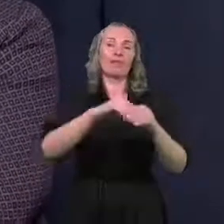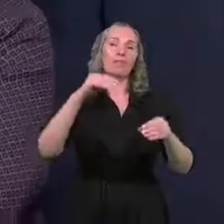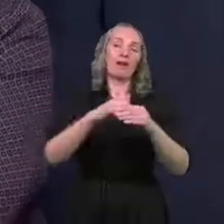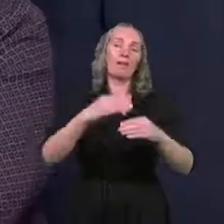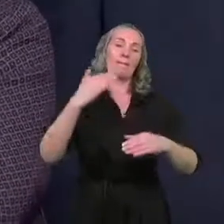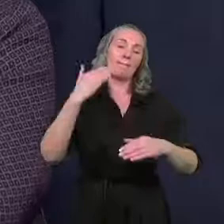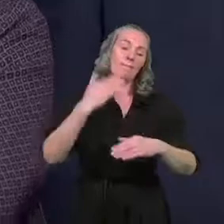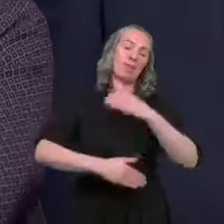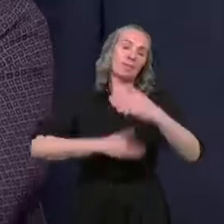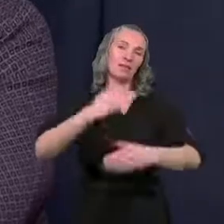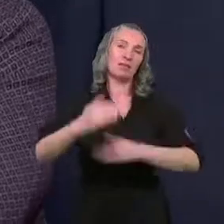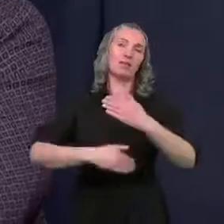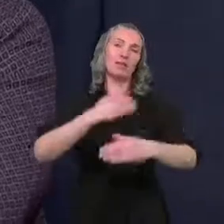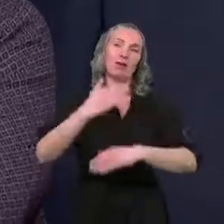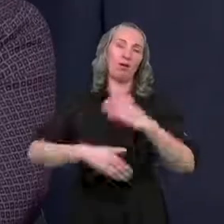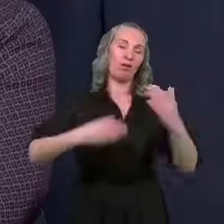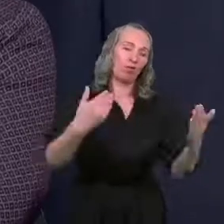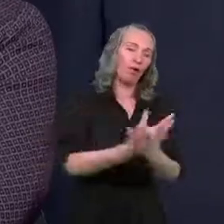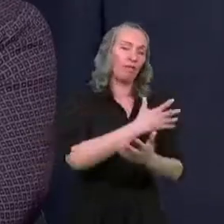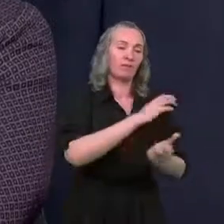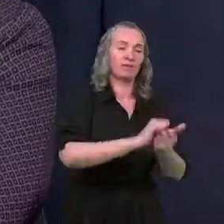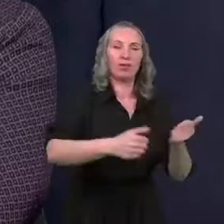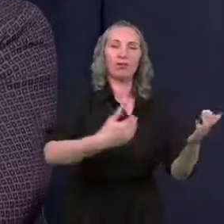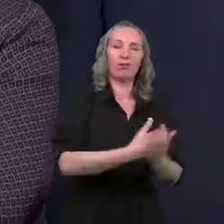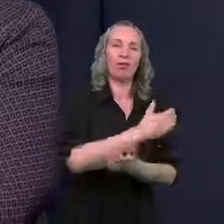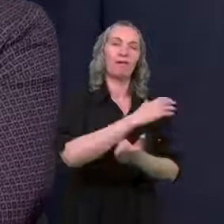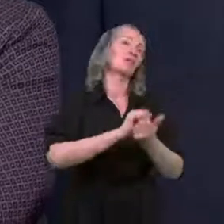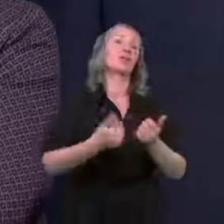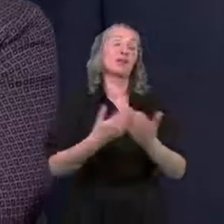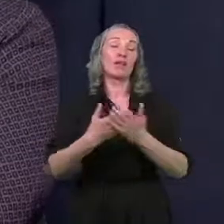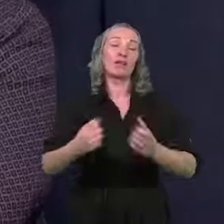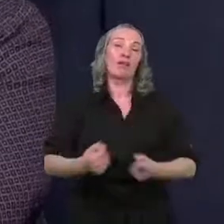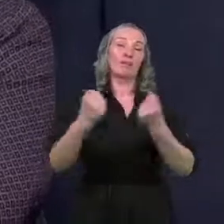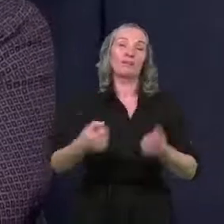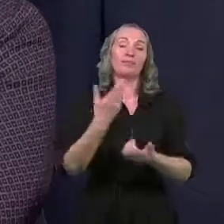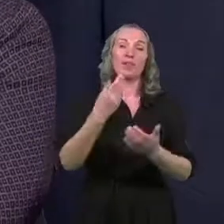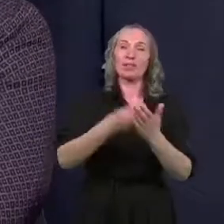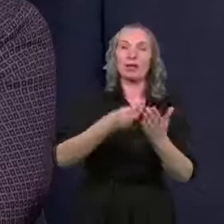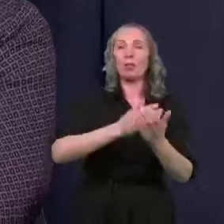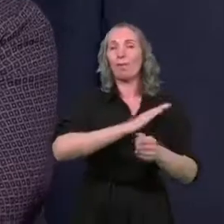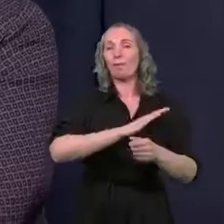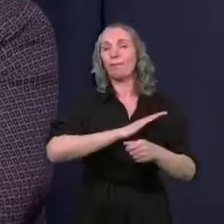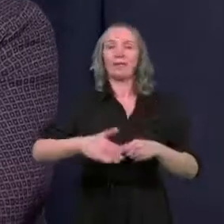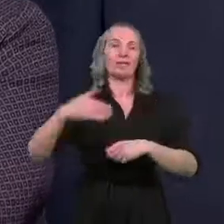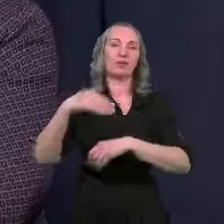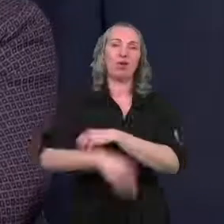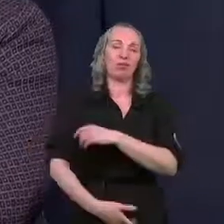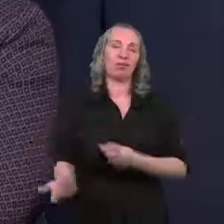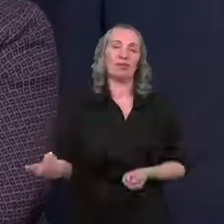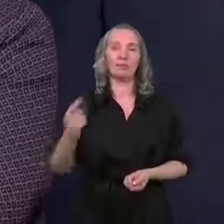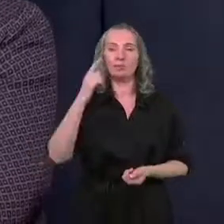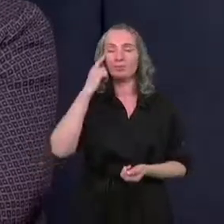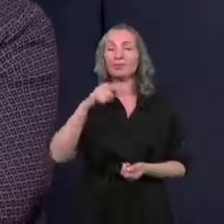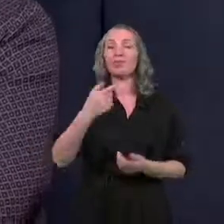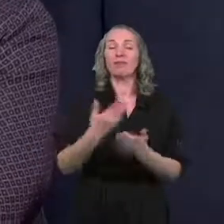końca, które my oczywiście będziemy realizować, zakupy bez końca, które będziemy realizować, ale czemu to